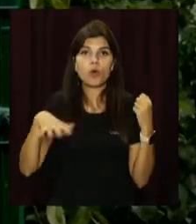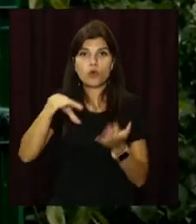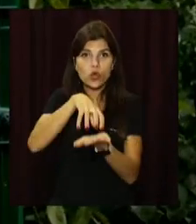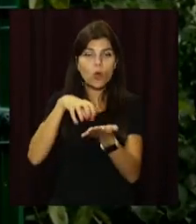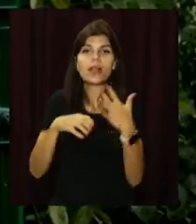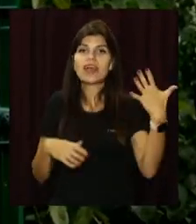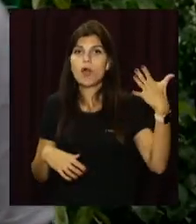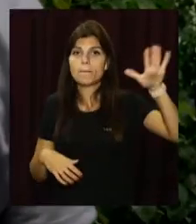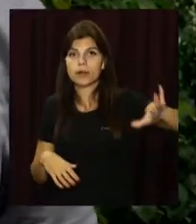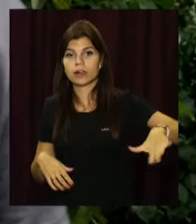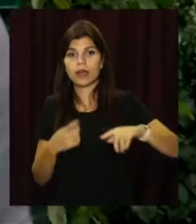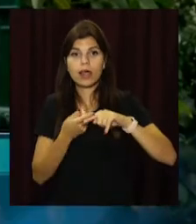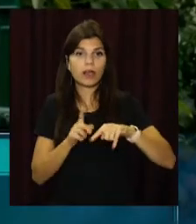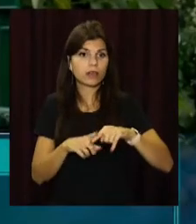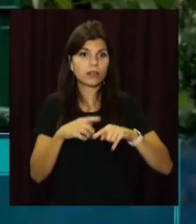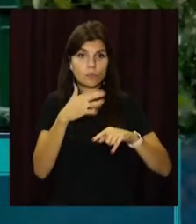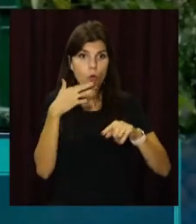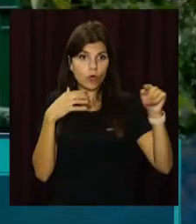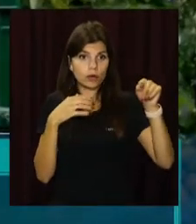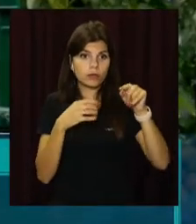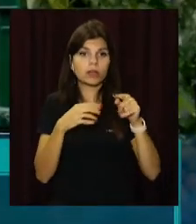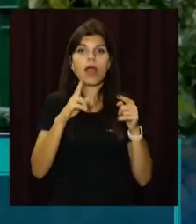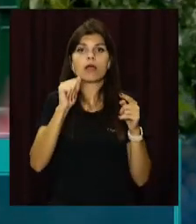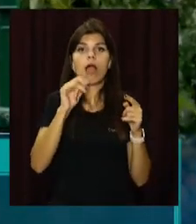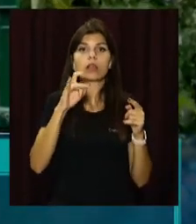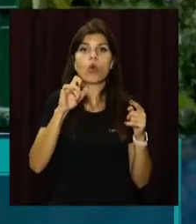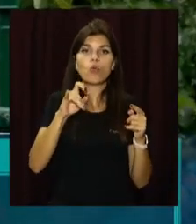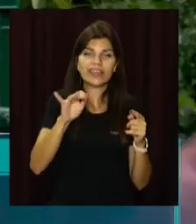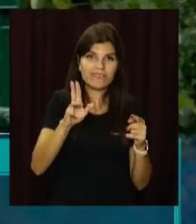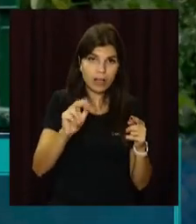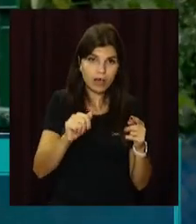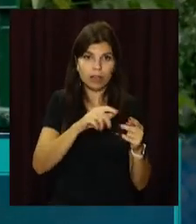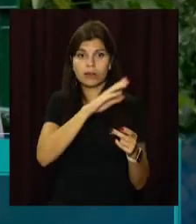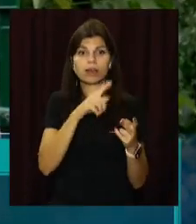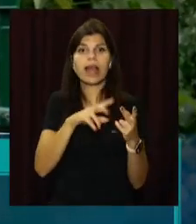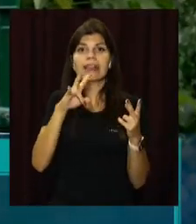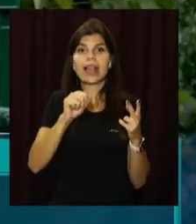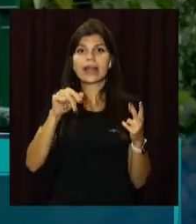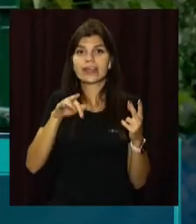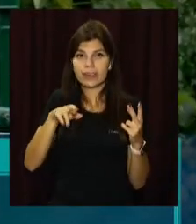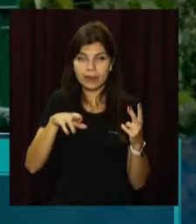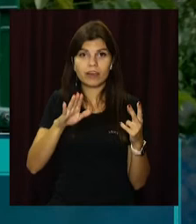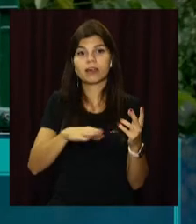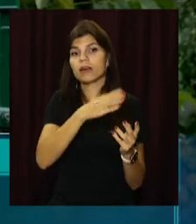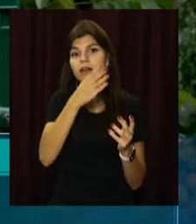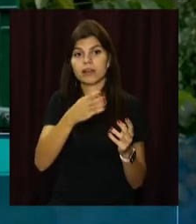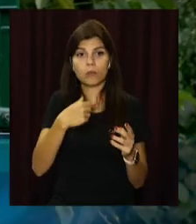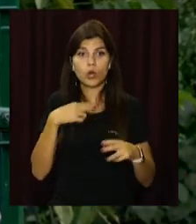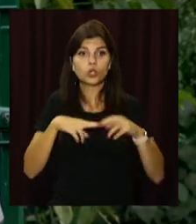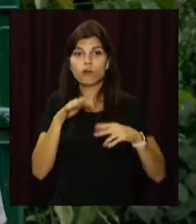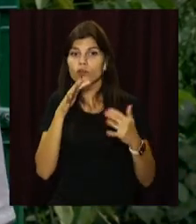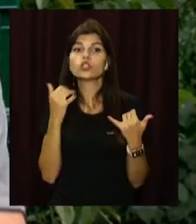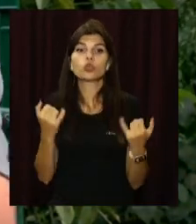на Лівому березі, це Надія спорткомплекс, в Карнауківській, декілька отаких малих стадіонів. На даний час ми будемо